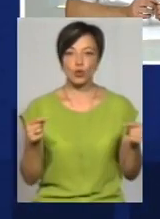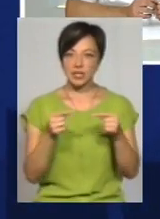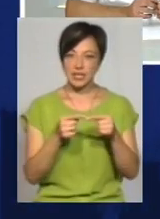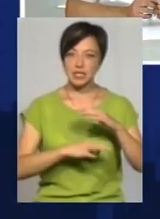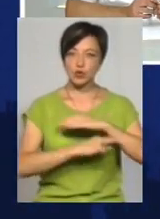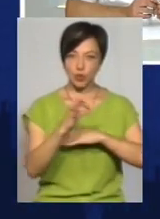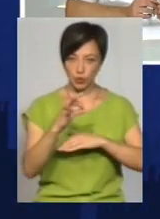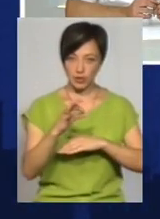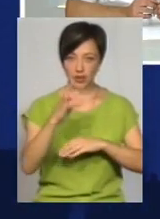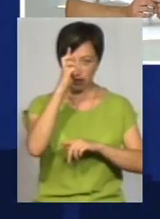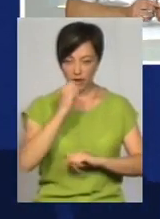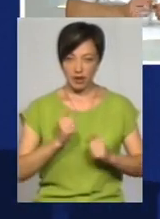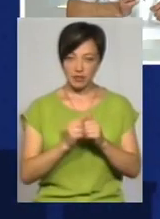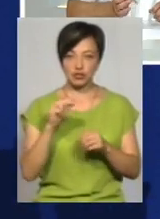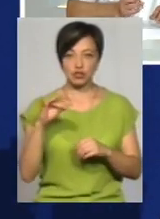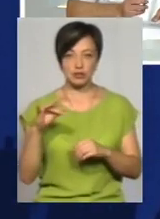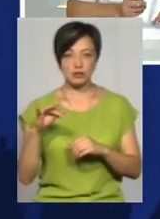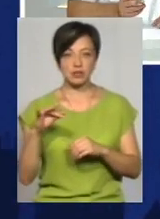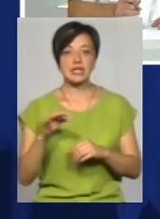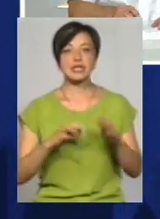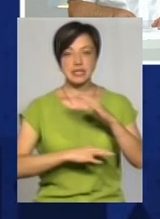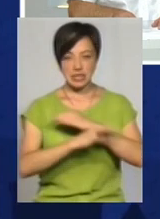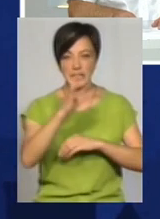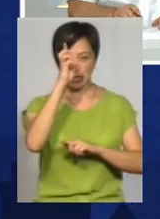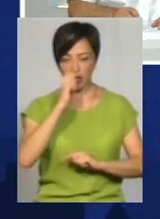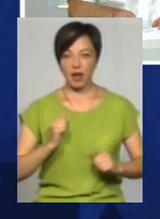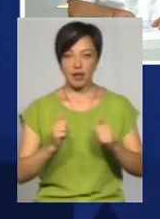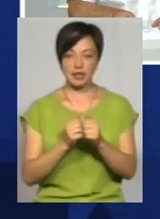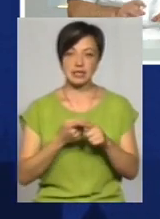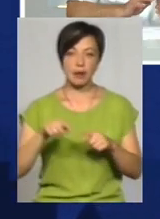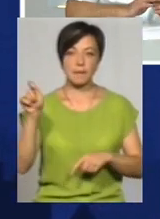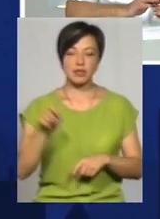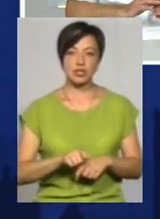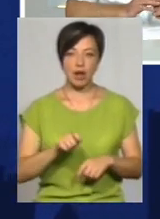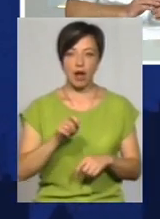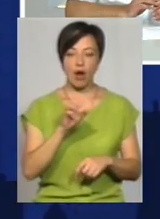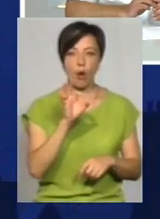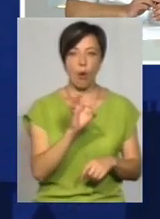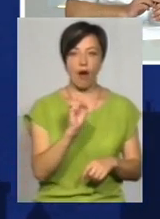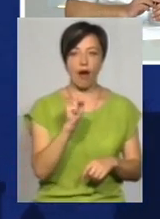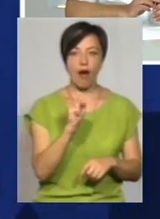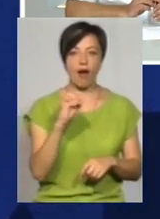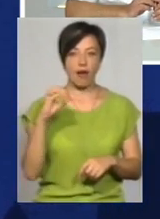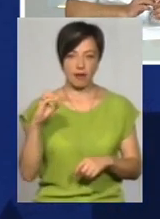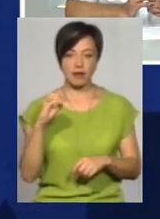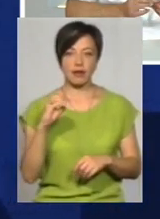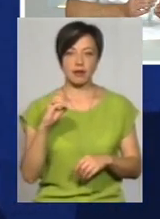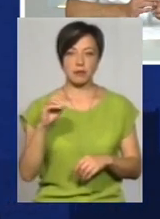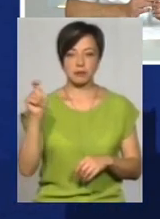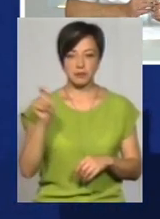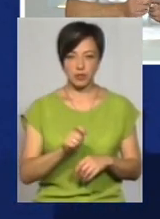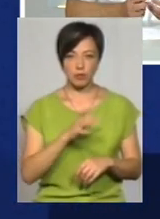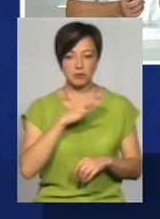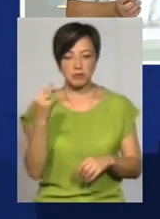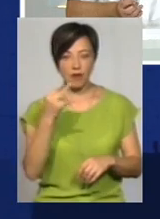зі Сходу, це з Східних країн? З Східних країн, це приїжджав з арабських міградів, яких досить сильно